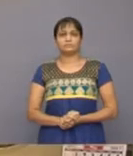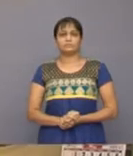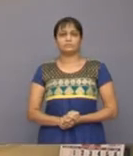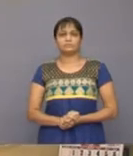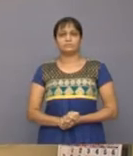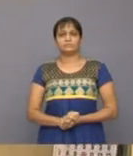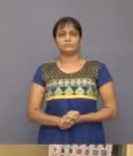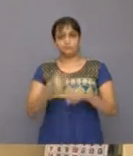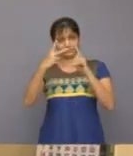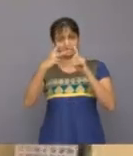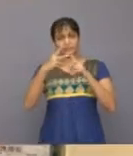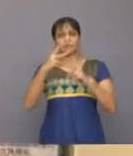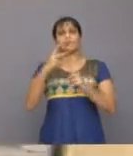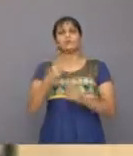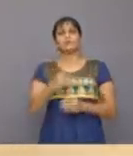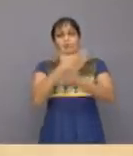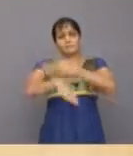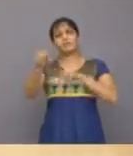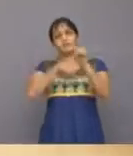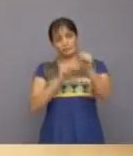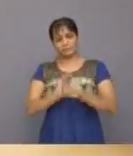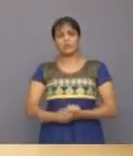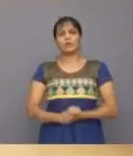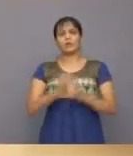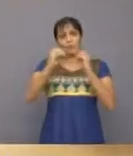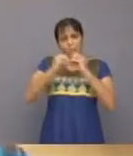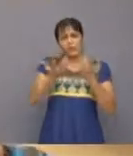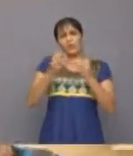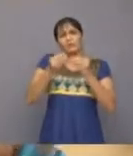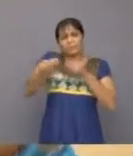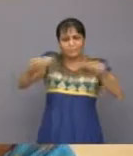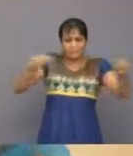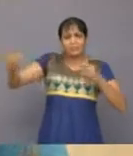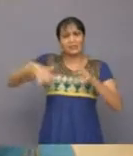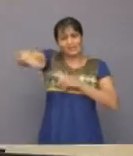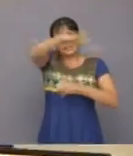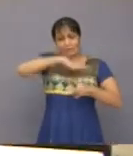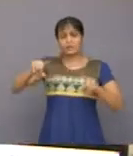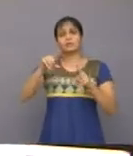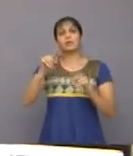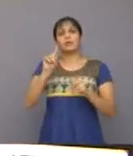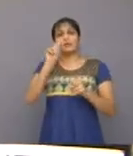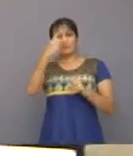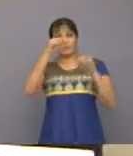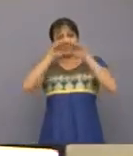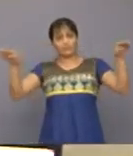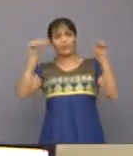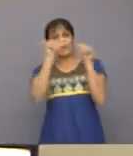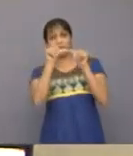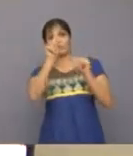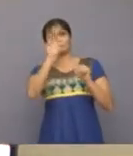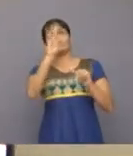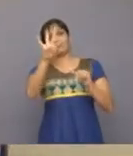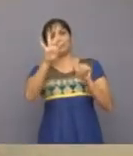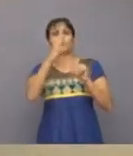शरवन विकलांता प्रमान पत्र मुंबई और मुंबई उपनगर के आवासियों को पहली मंजिल एक तो